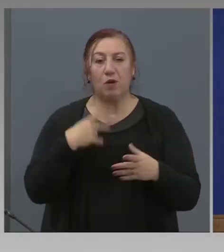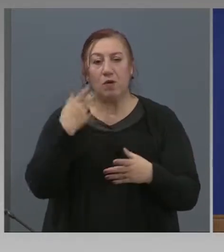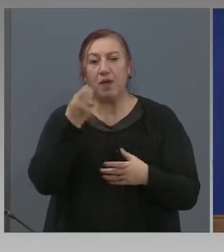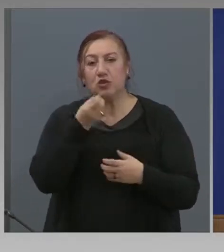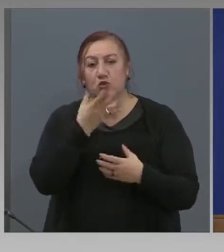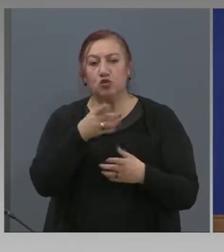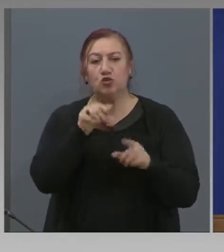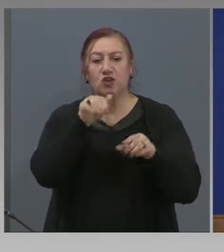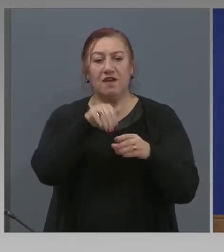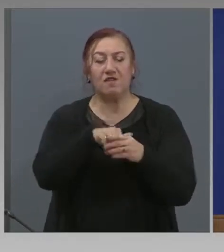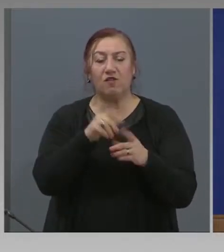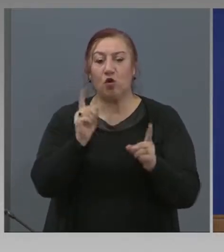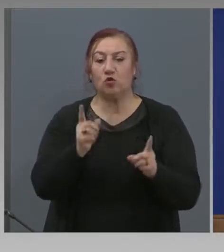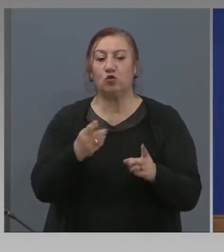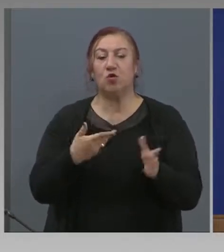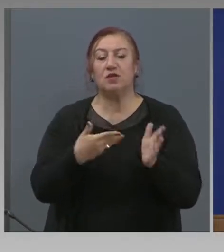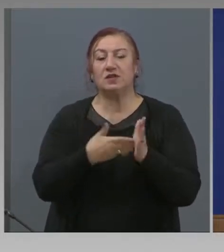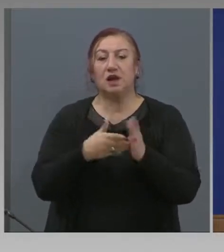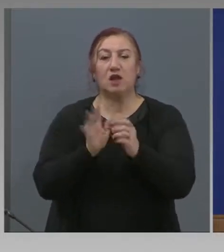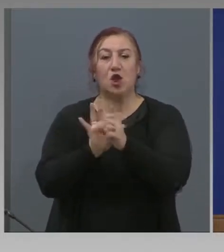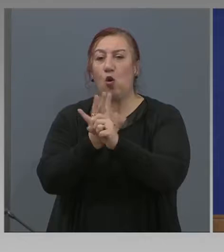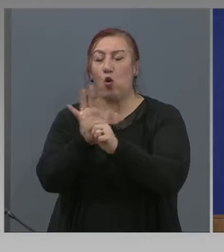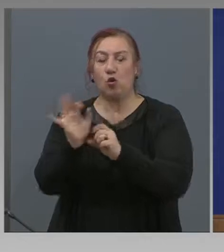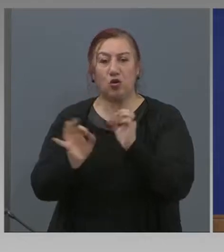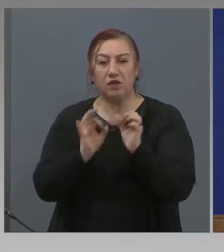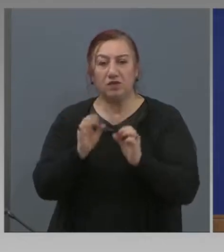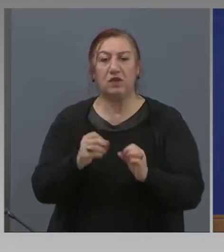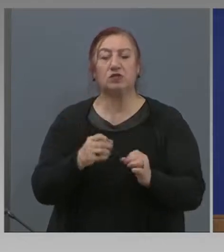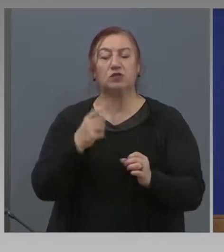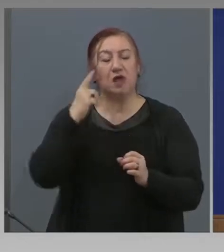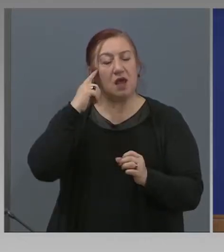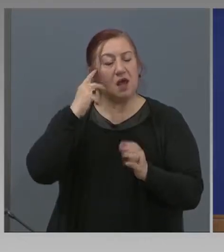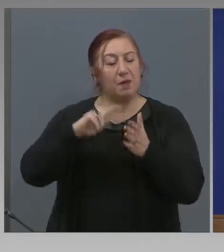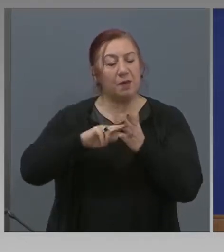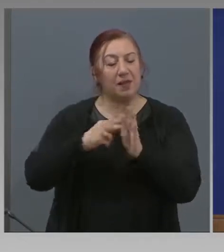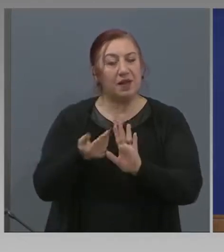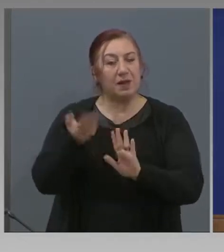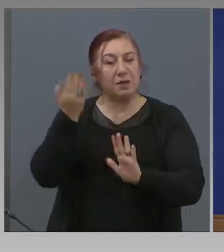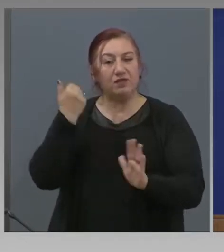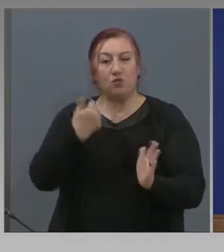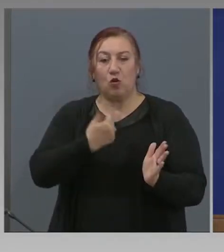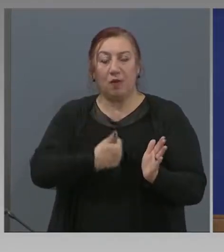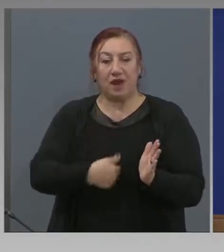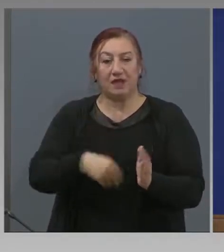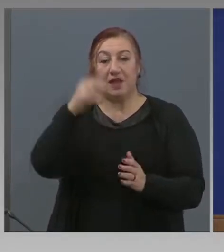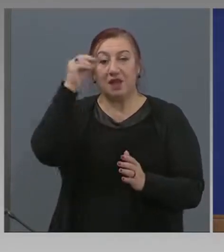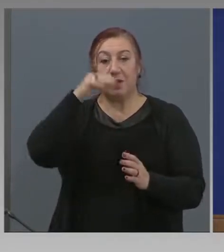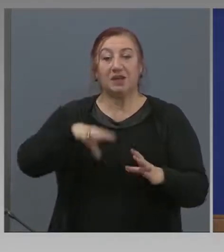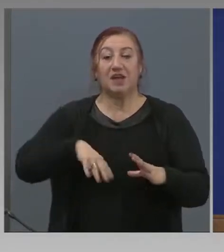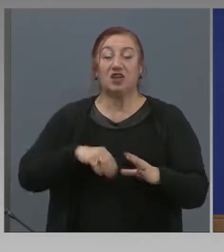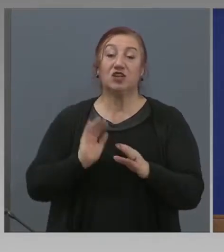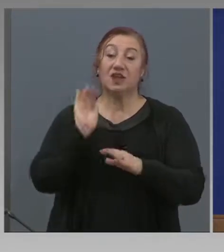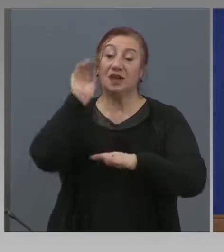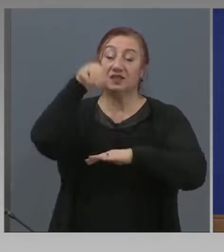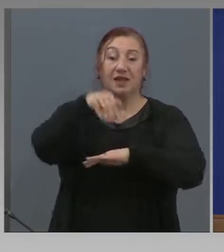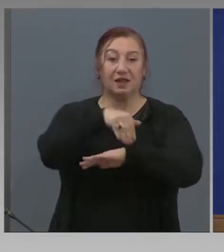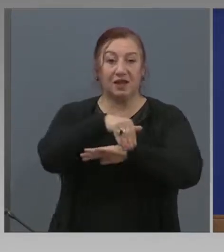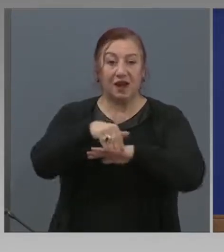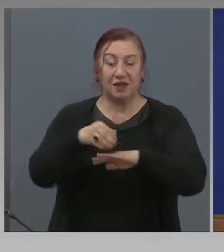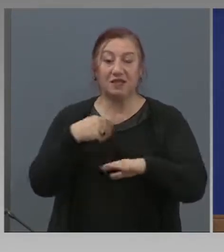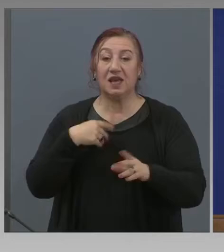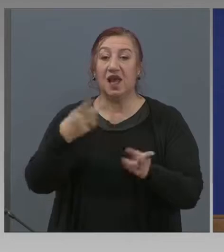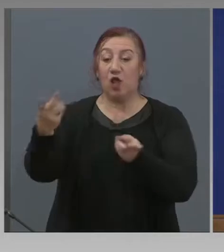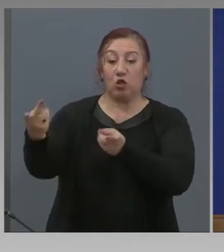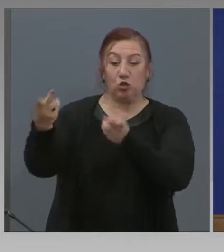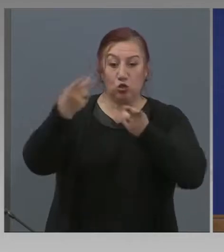който поради коронавируса, планирана операция на български граждани зад граница. Докарахме го с